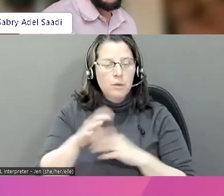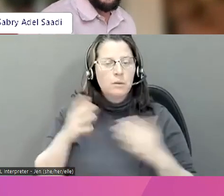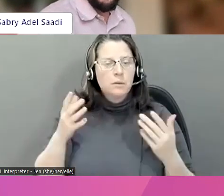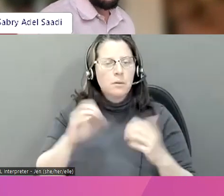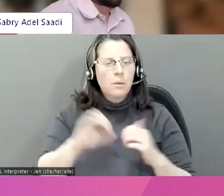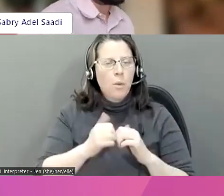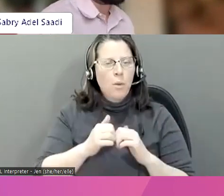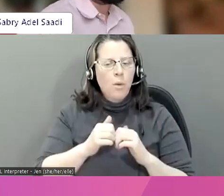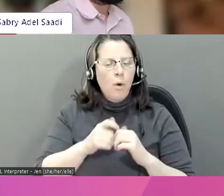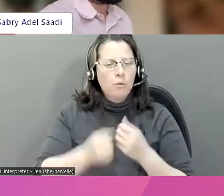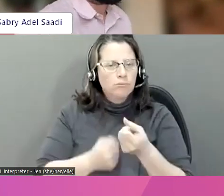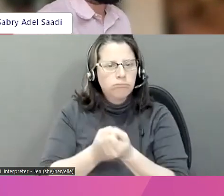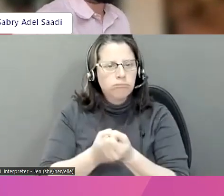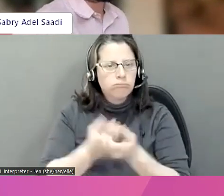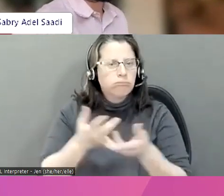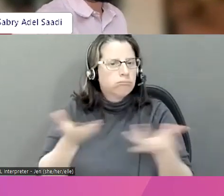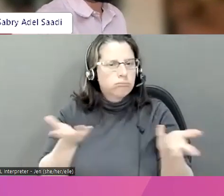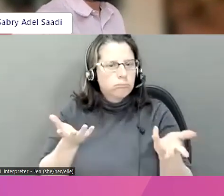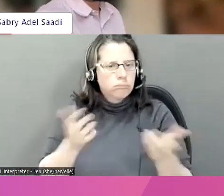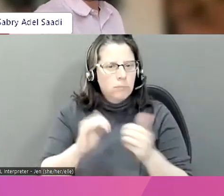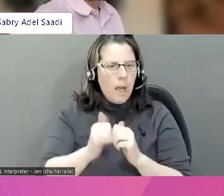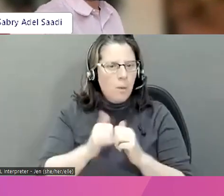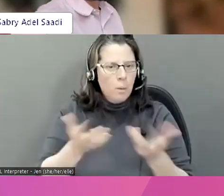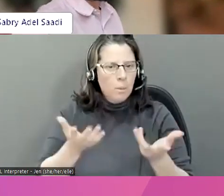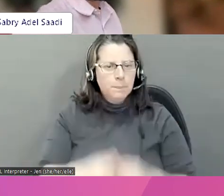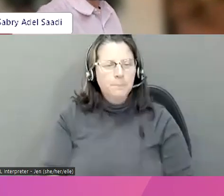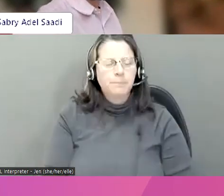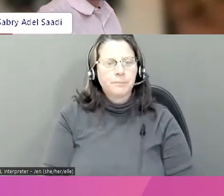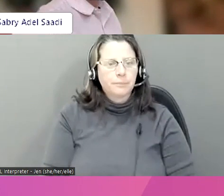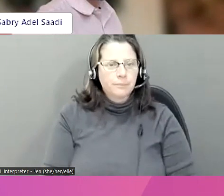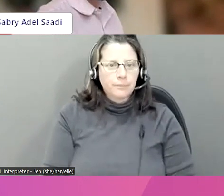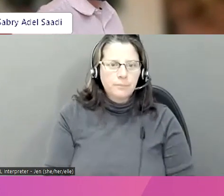l'expression malsaine de la masculinité chez les jeunes?